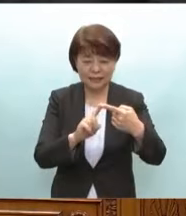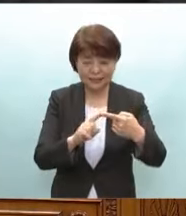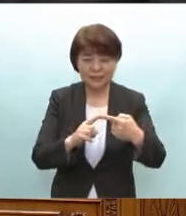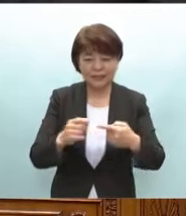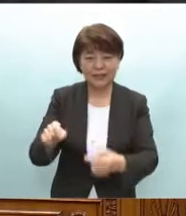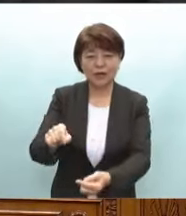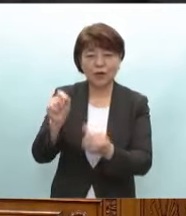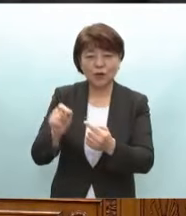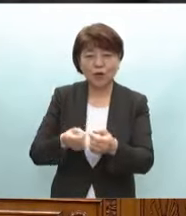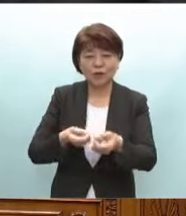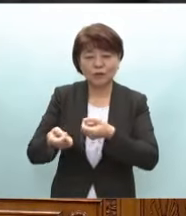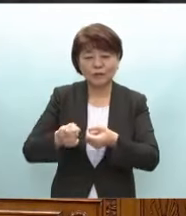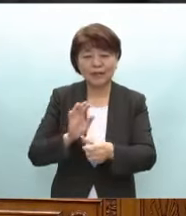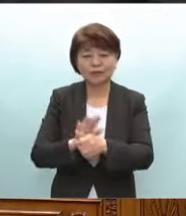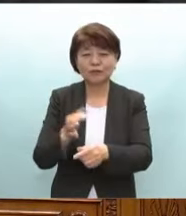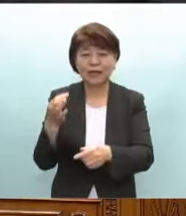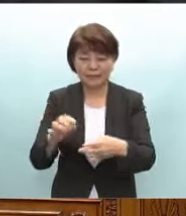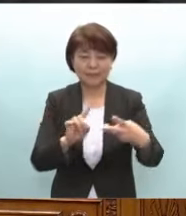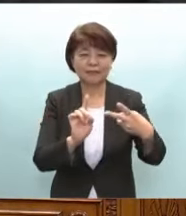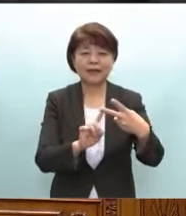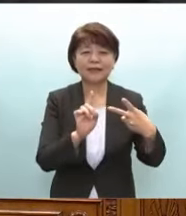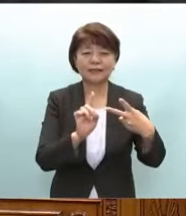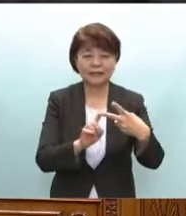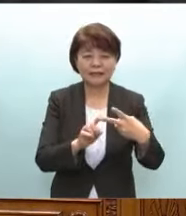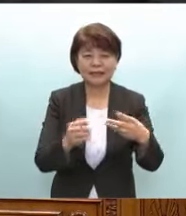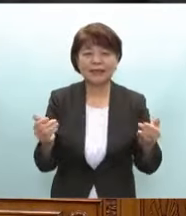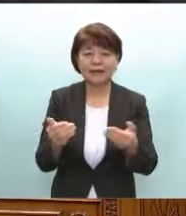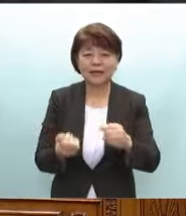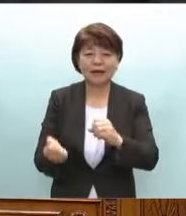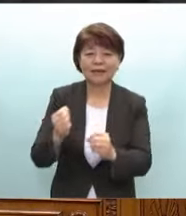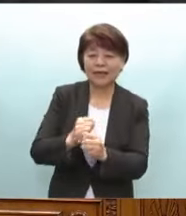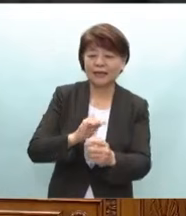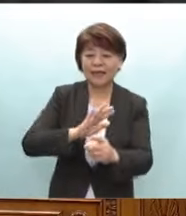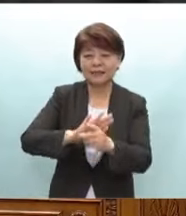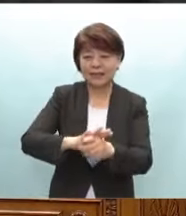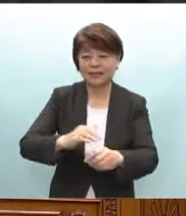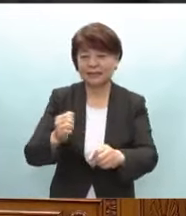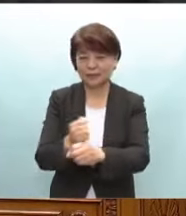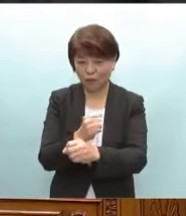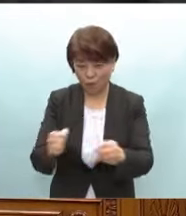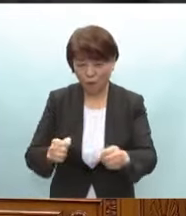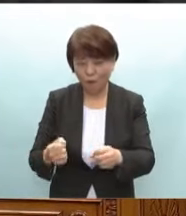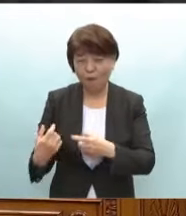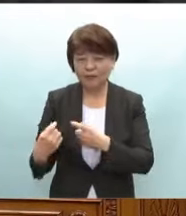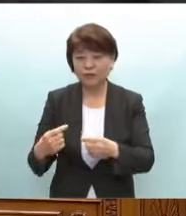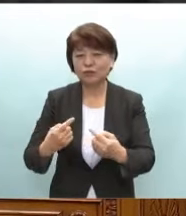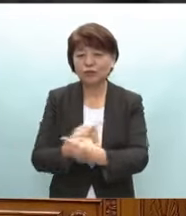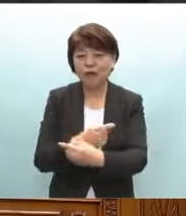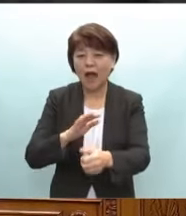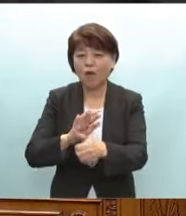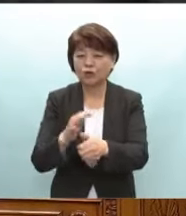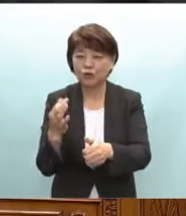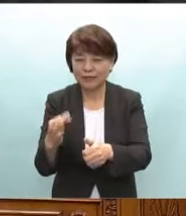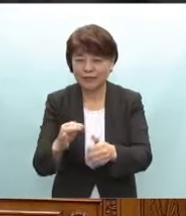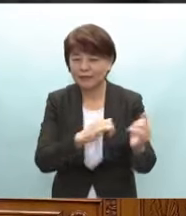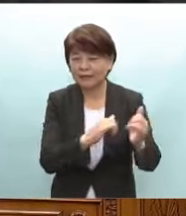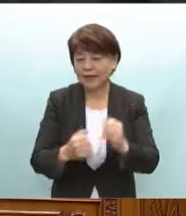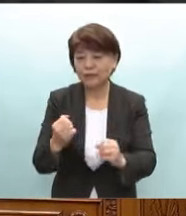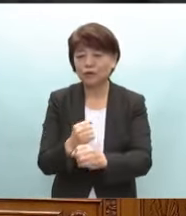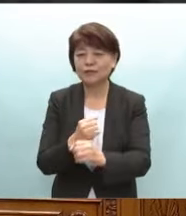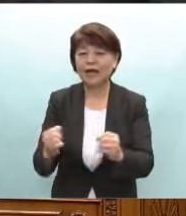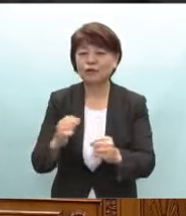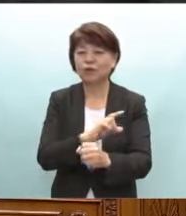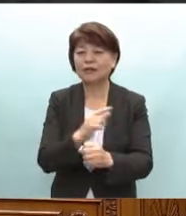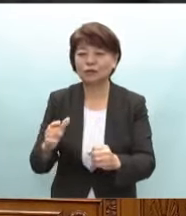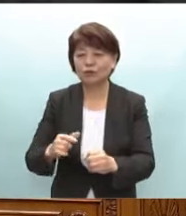地域雇用の維持第二になりわい再建支援事業や持続化補助金伝統産業などの